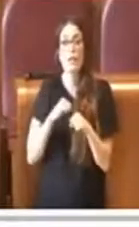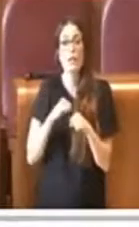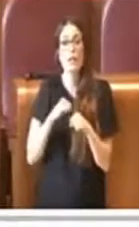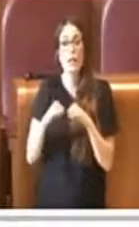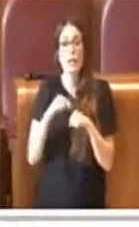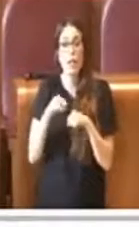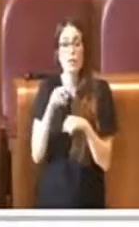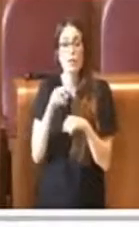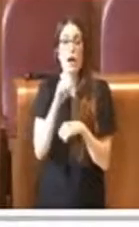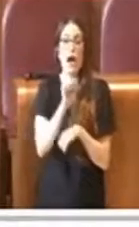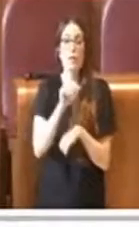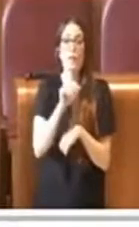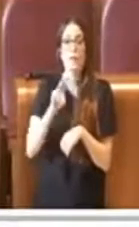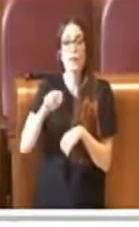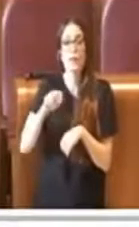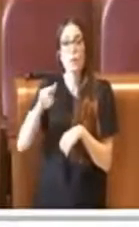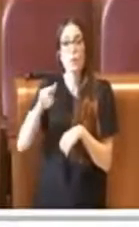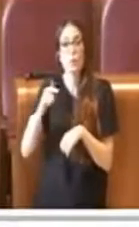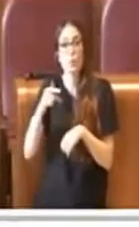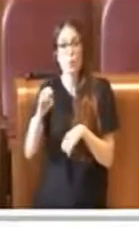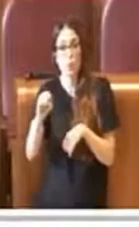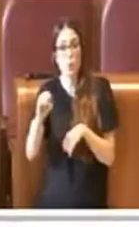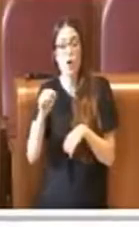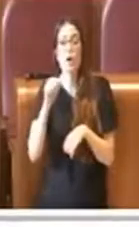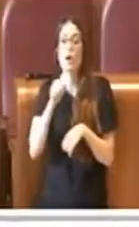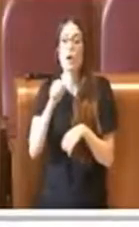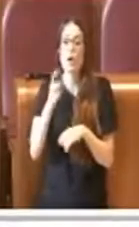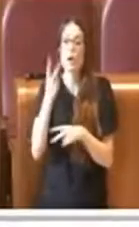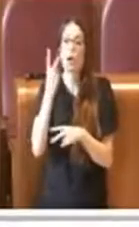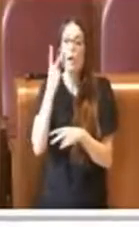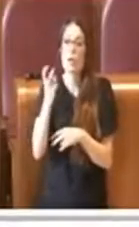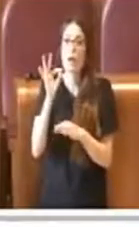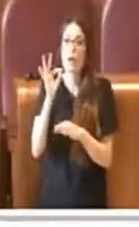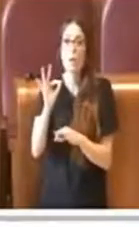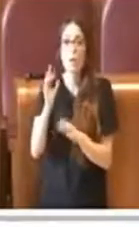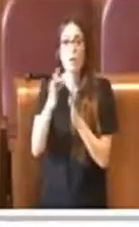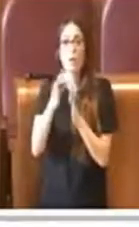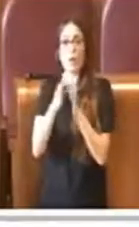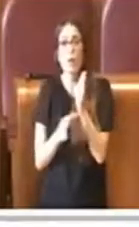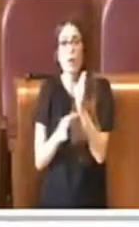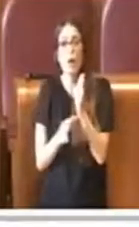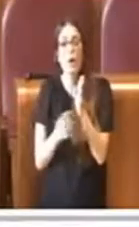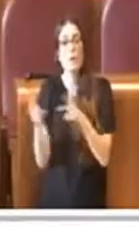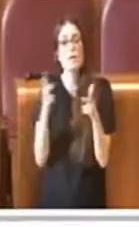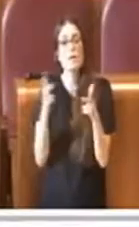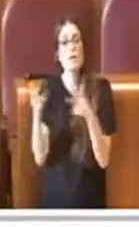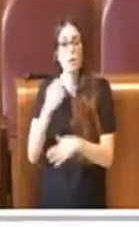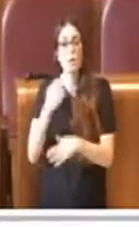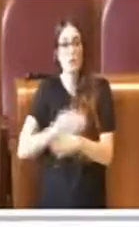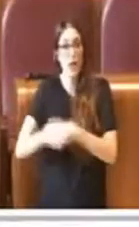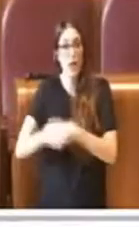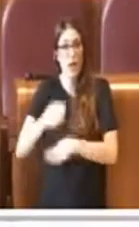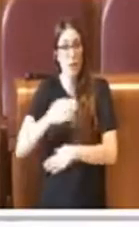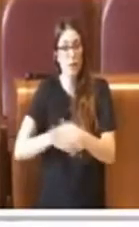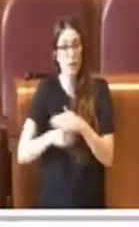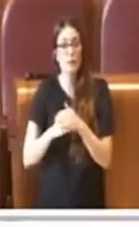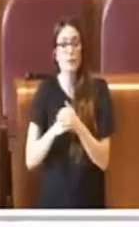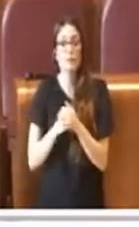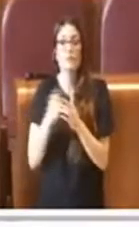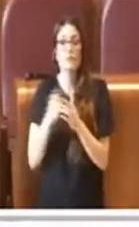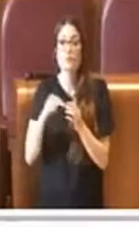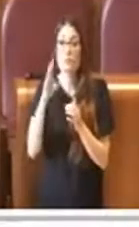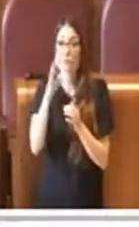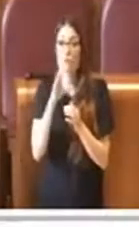'accessibilità Andrea Venuto, che riguardano appunto il regolamento sul trasporto disabili. Questi